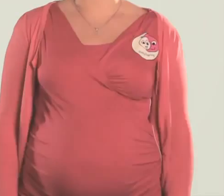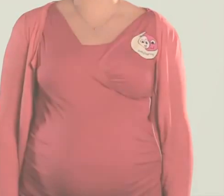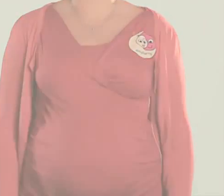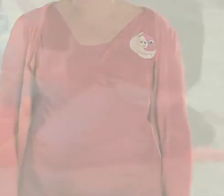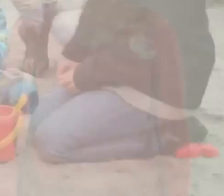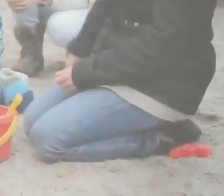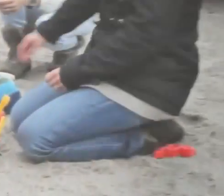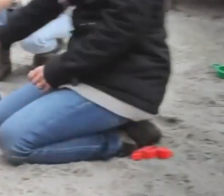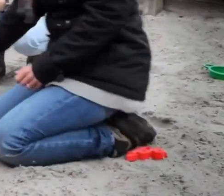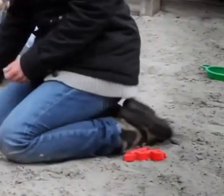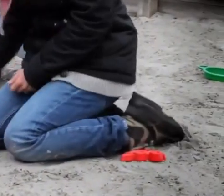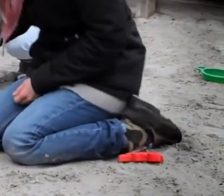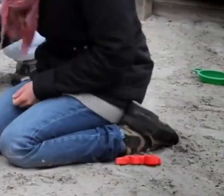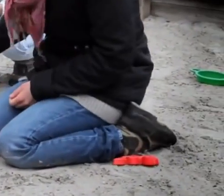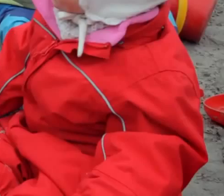babysigning.dk